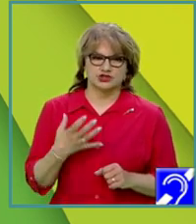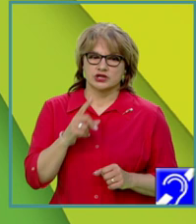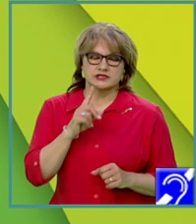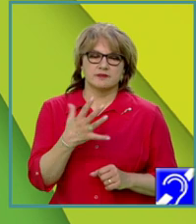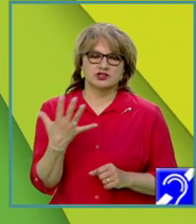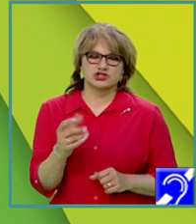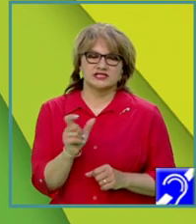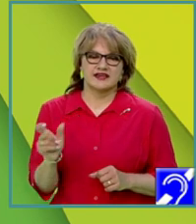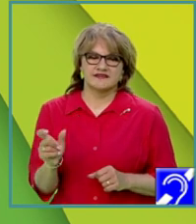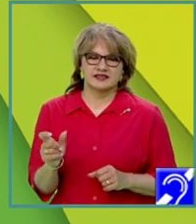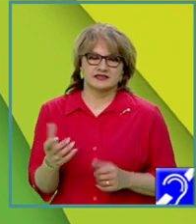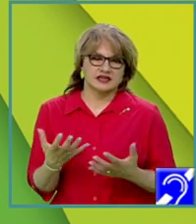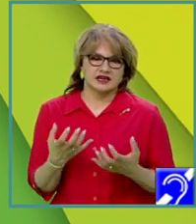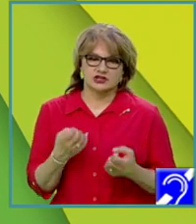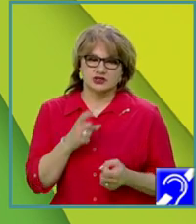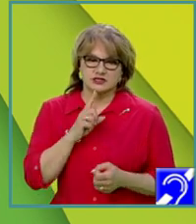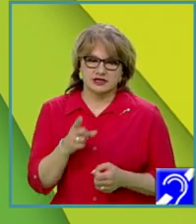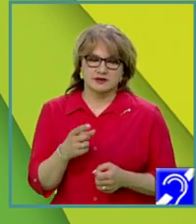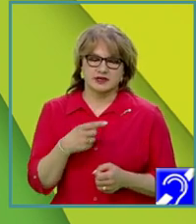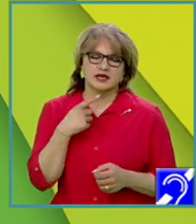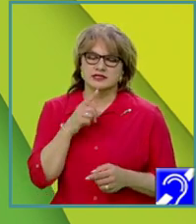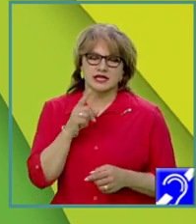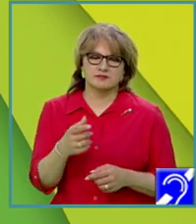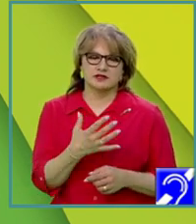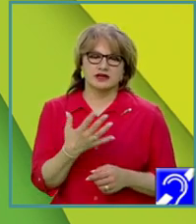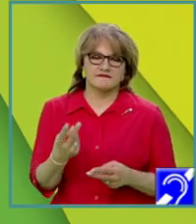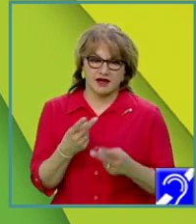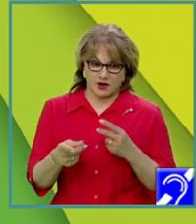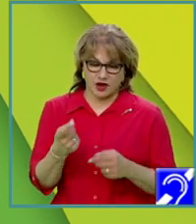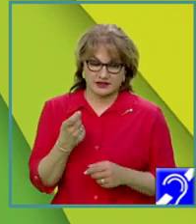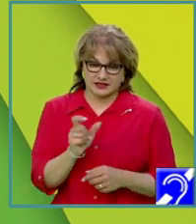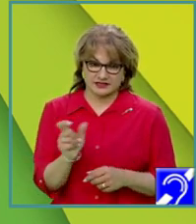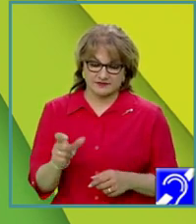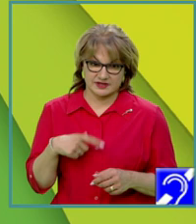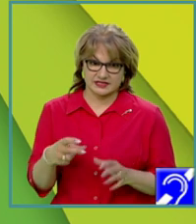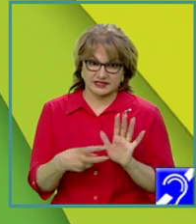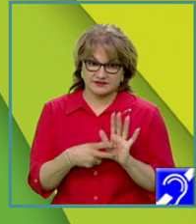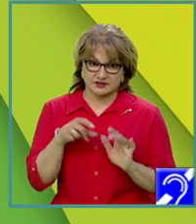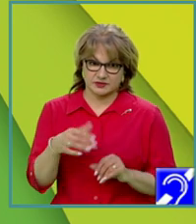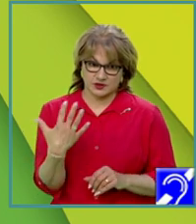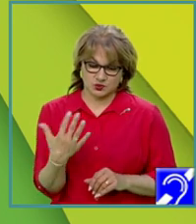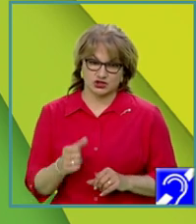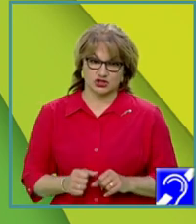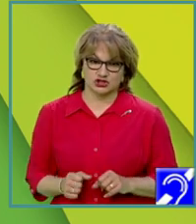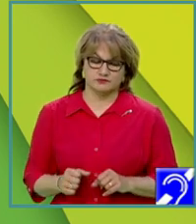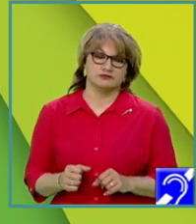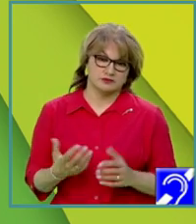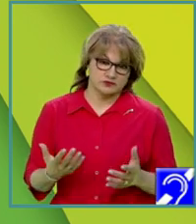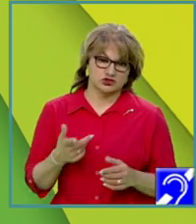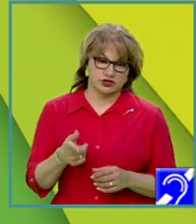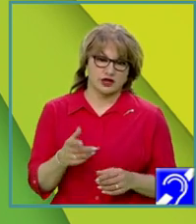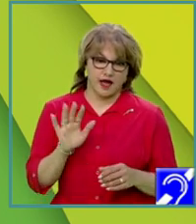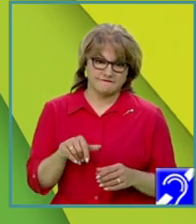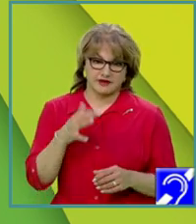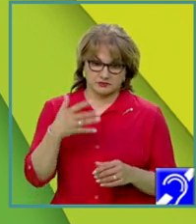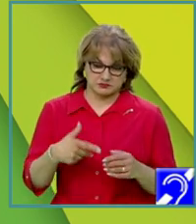secvențele? Înseamnă că valorile din secvență, toate, sunt divizibile cu valoarea cinci. Și le